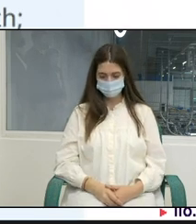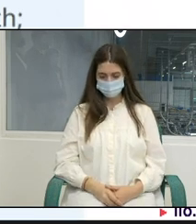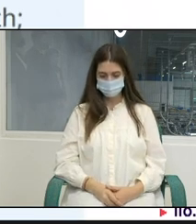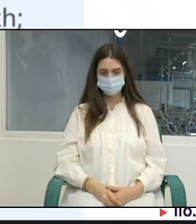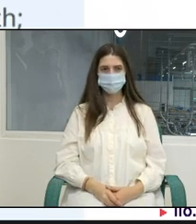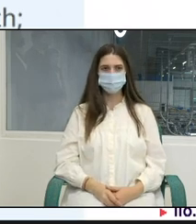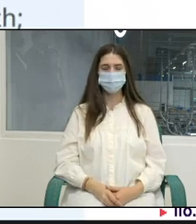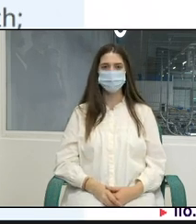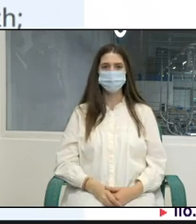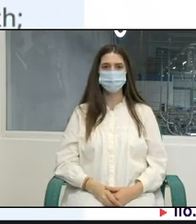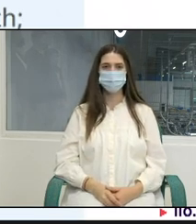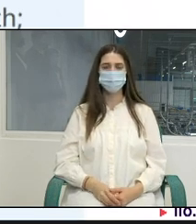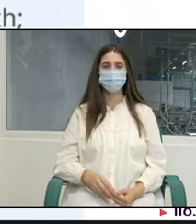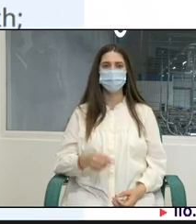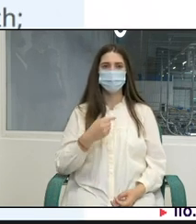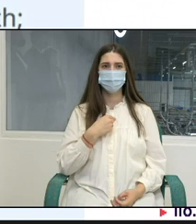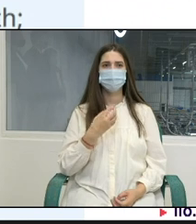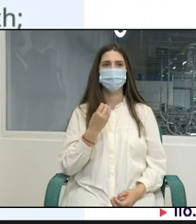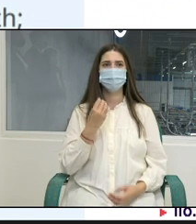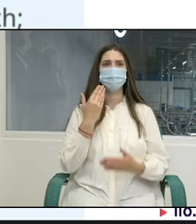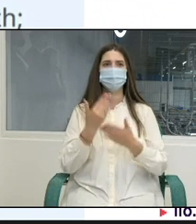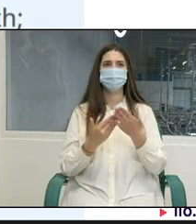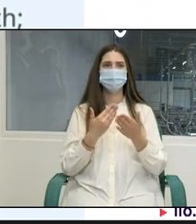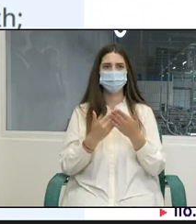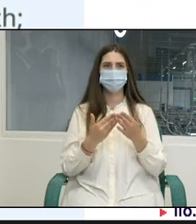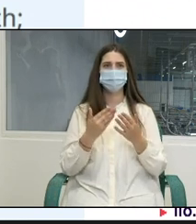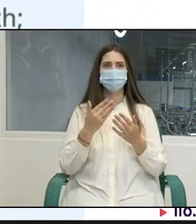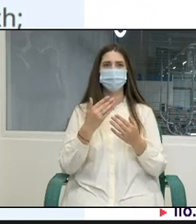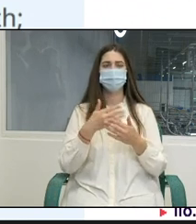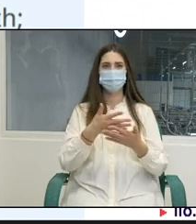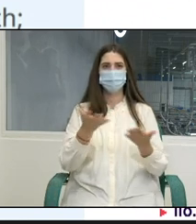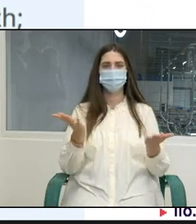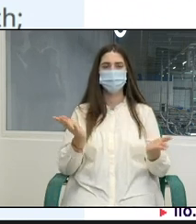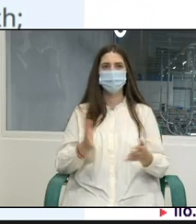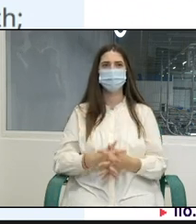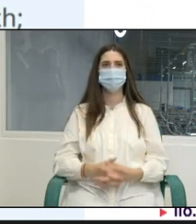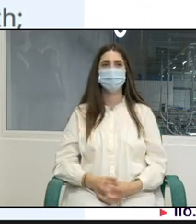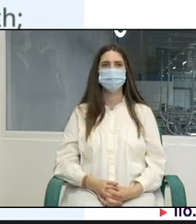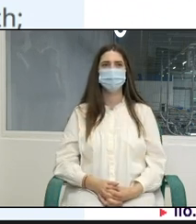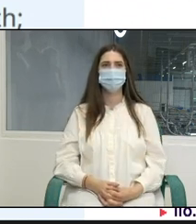Și eu mai am încă un exemplu pentru dumneavoastră cu privire la